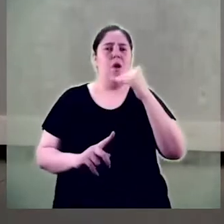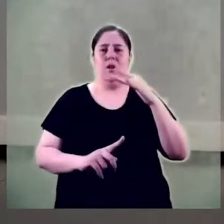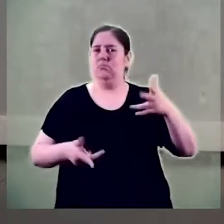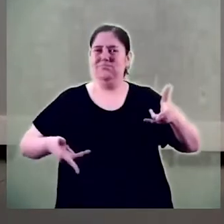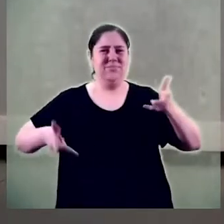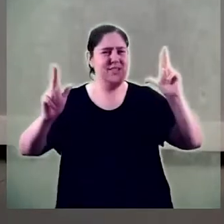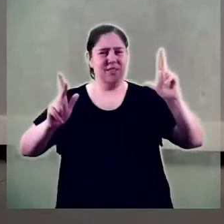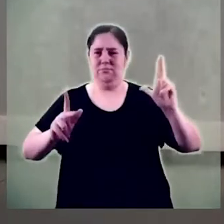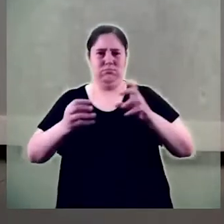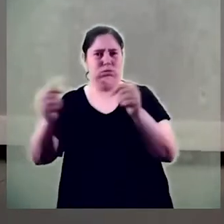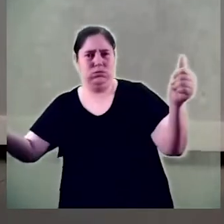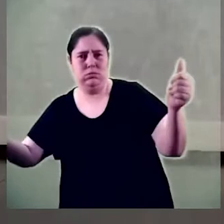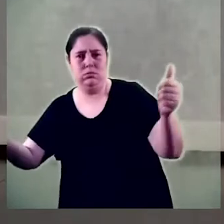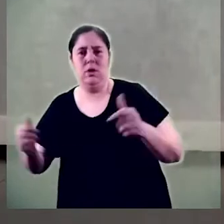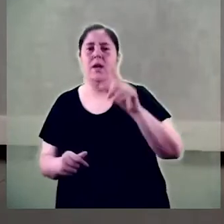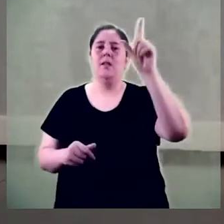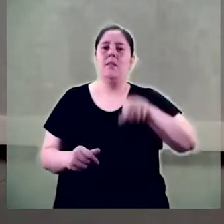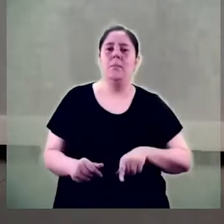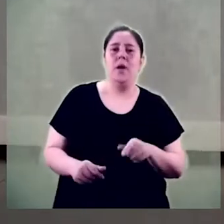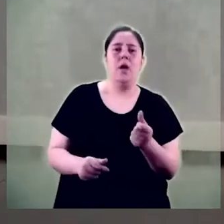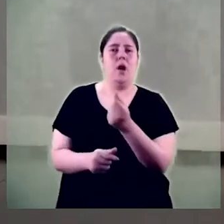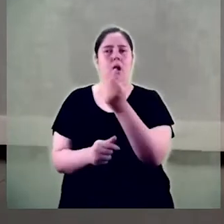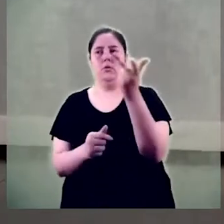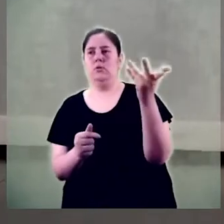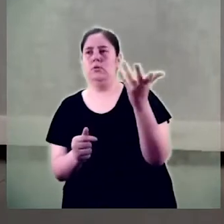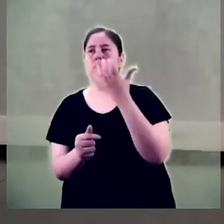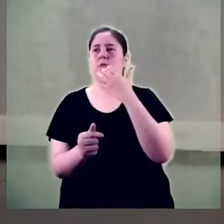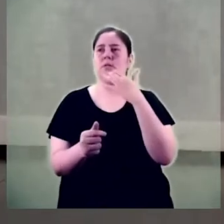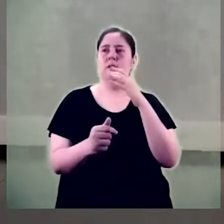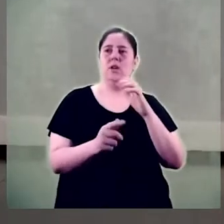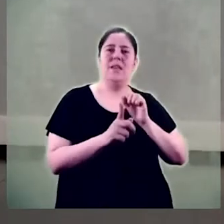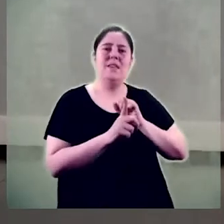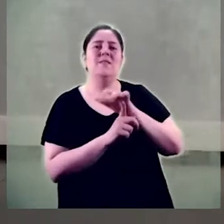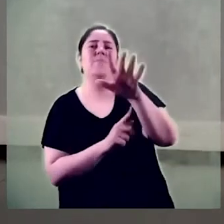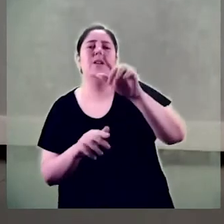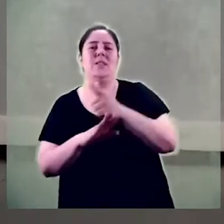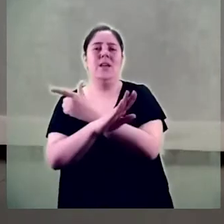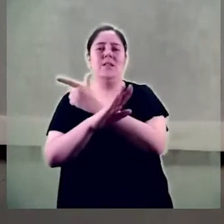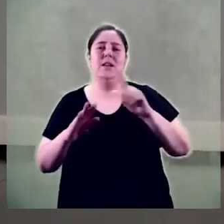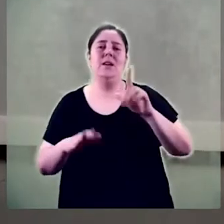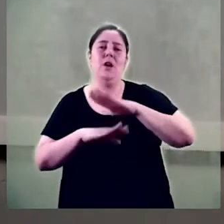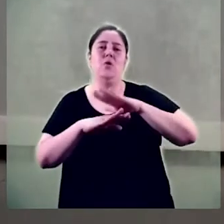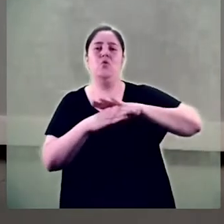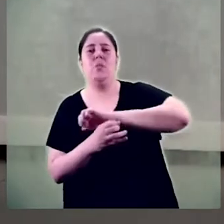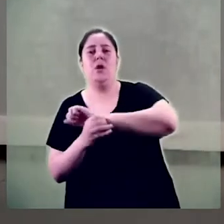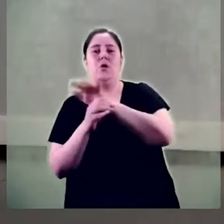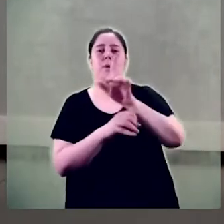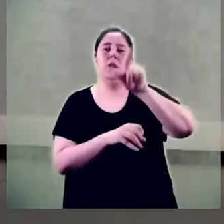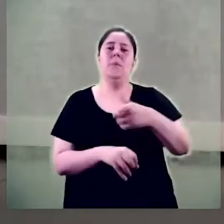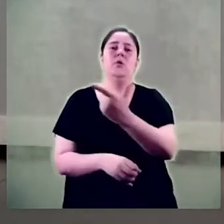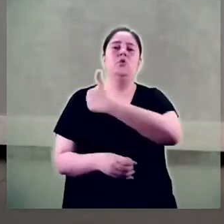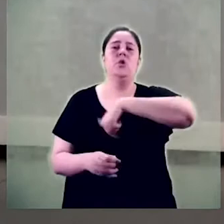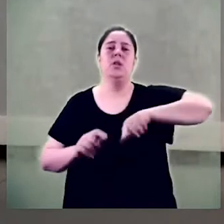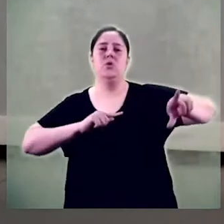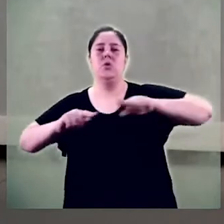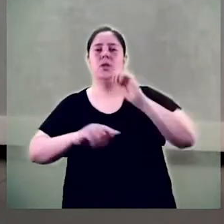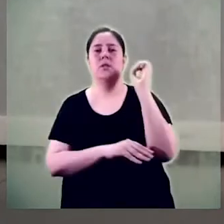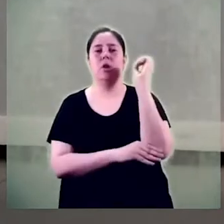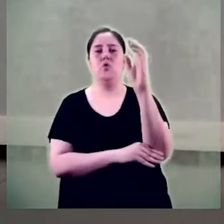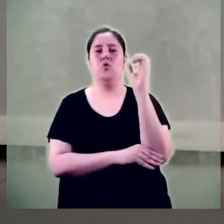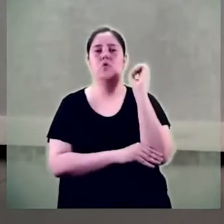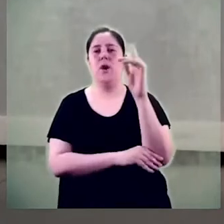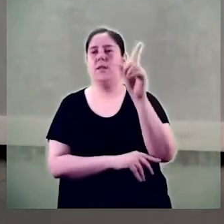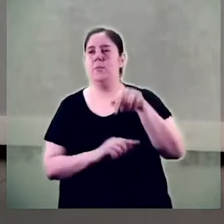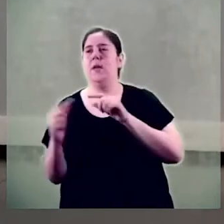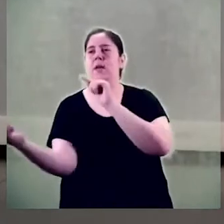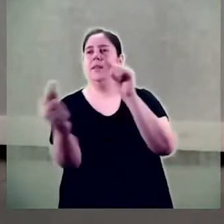format vídeo algunes reflexions sobre l'impacte de gènere de la Covid-19 i hem organitzat conferències i diàlegs a través de